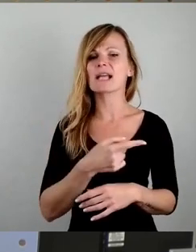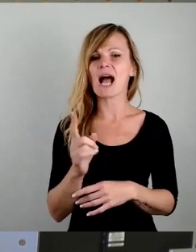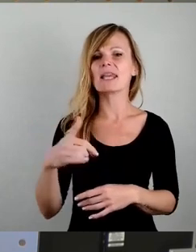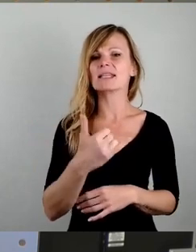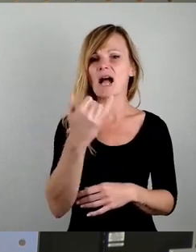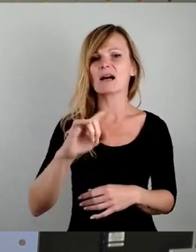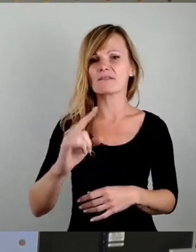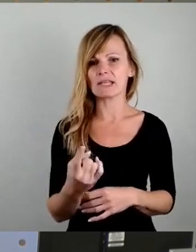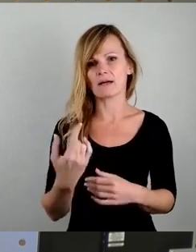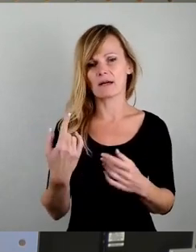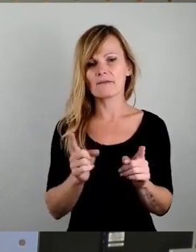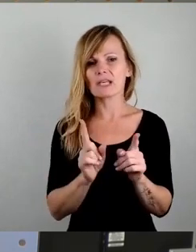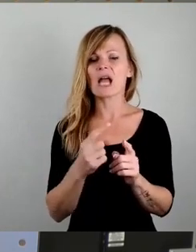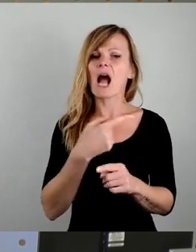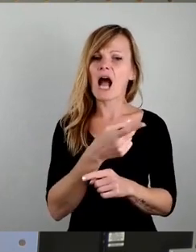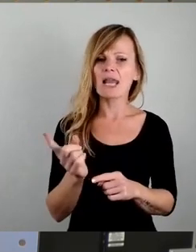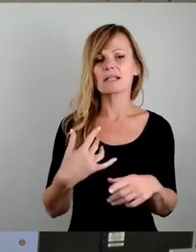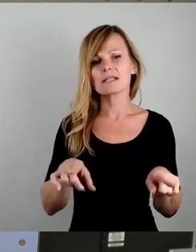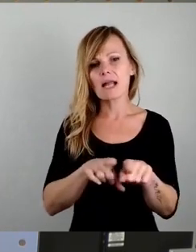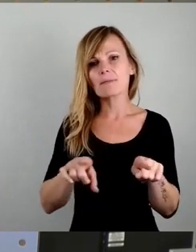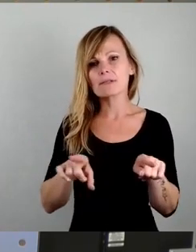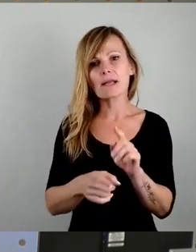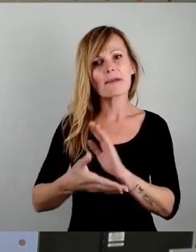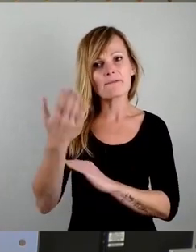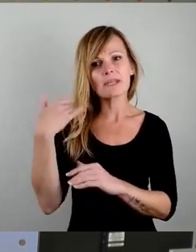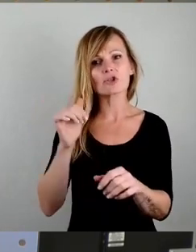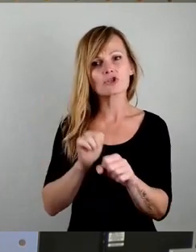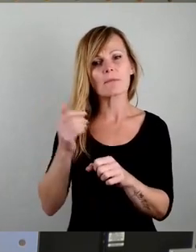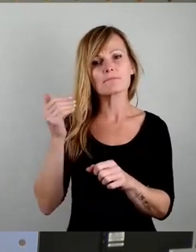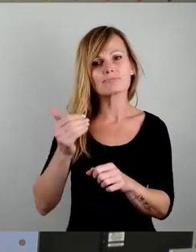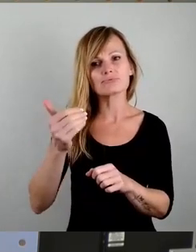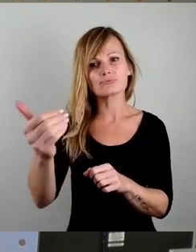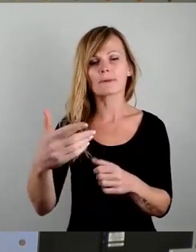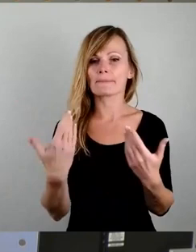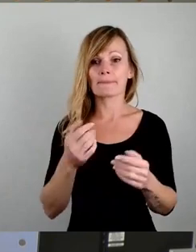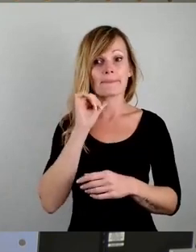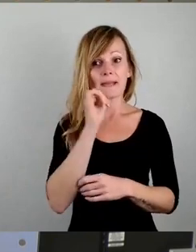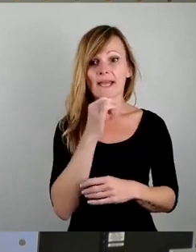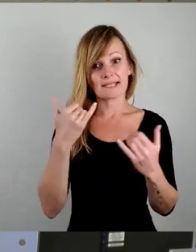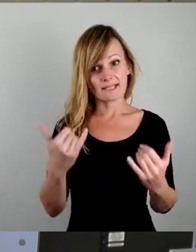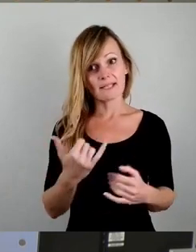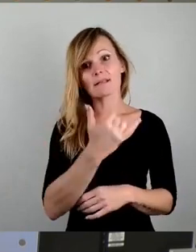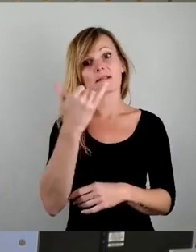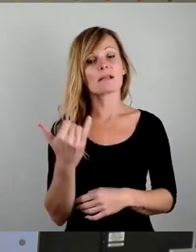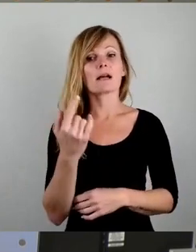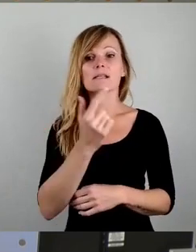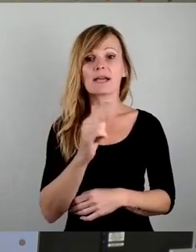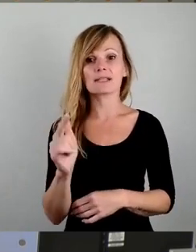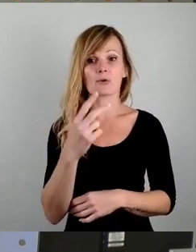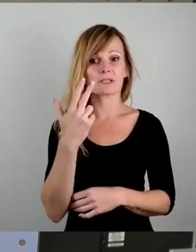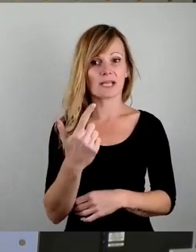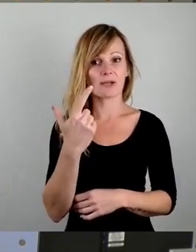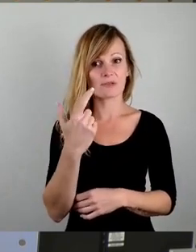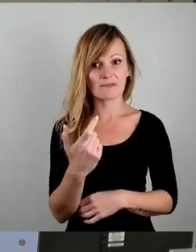so an, als ob jetzt wieder alles so ist, wie jedes Jahr. Nein, dieses Jahr, 2023, das ist